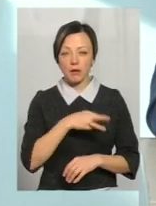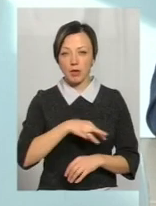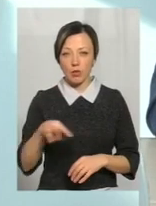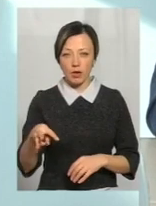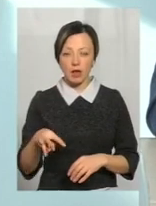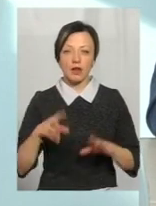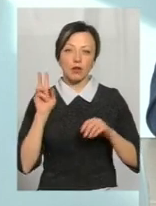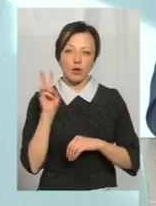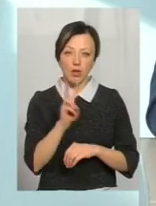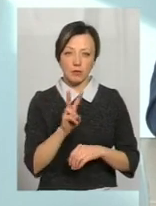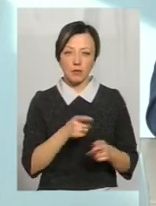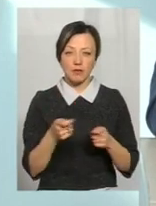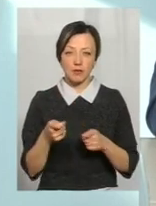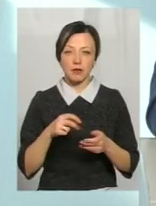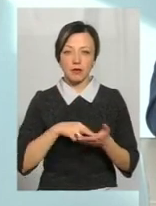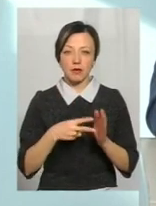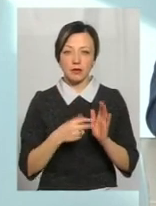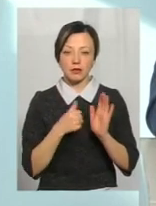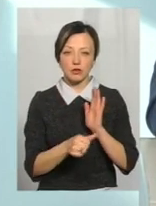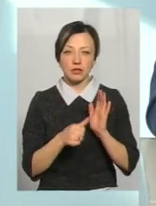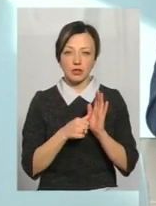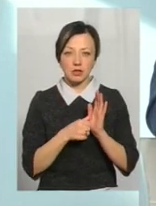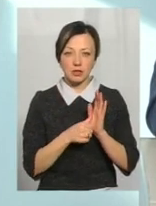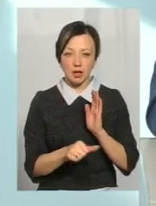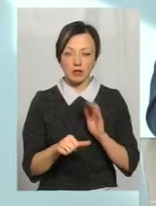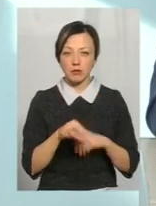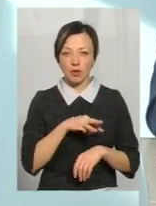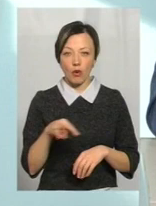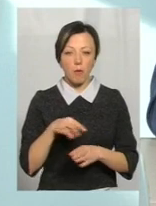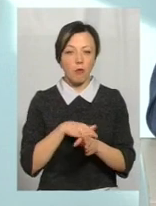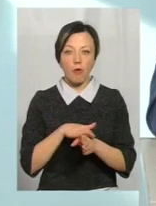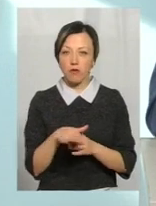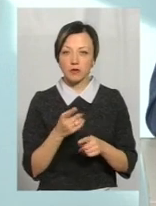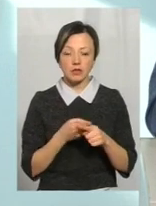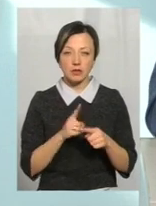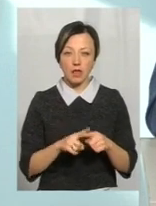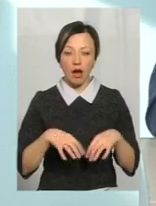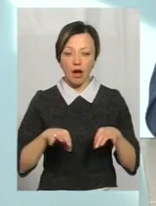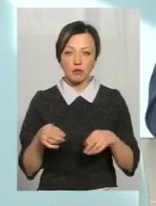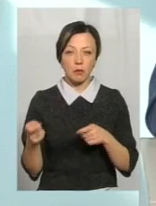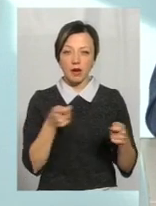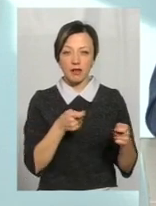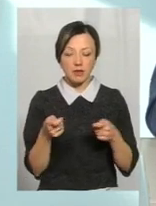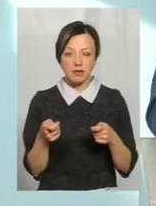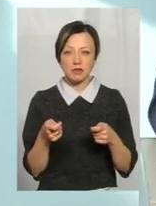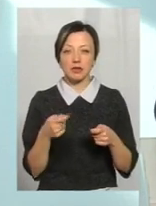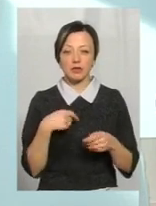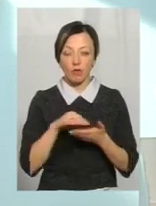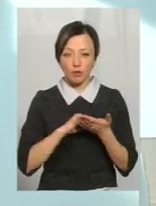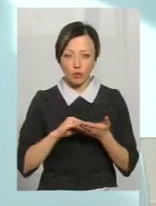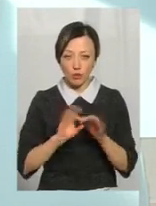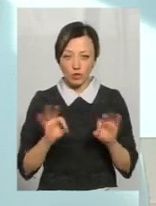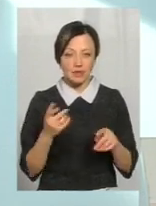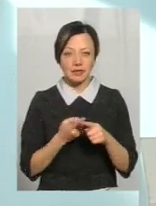і на тролейбусні перевезення передбачено 60 мільйонів. Повністю це по автоперевезенні, як я ще раз повторююся,